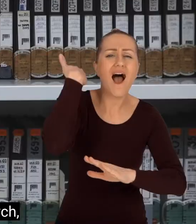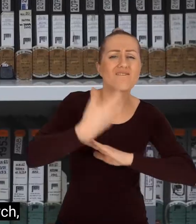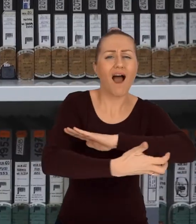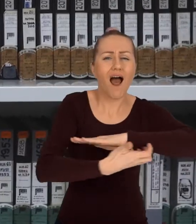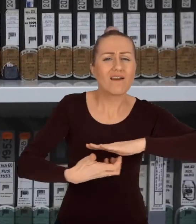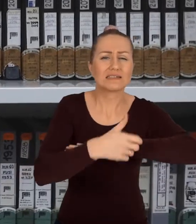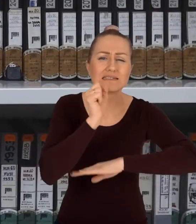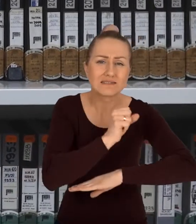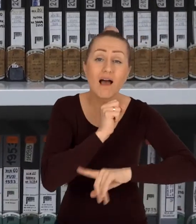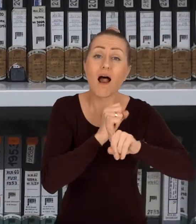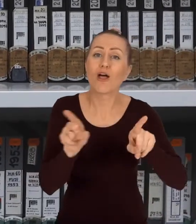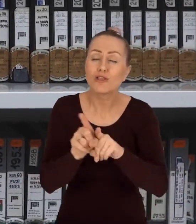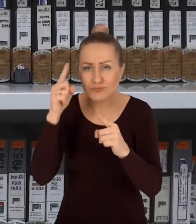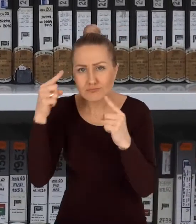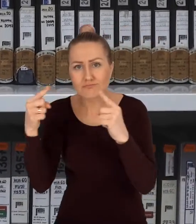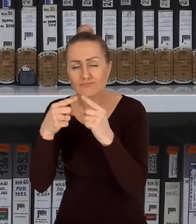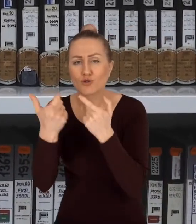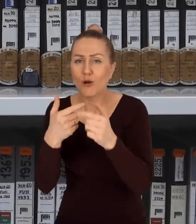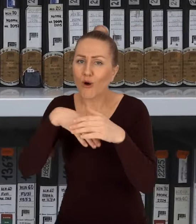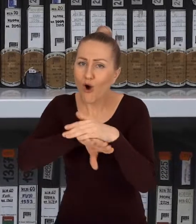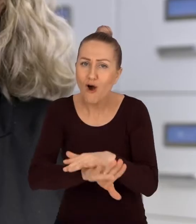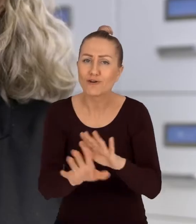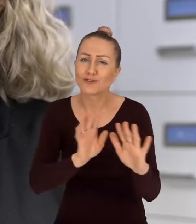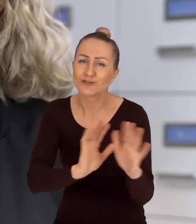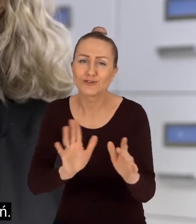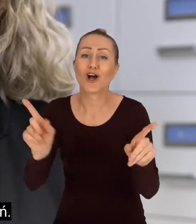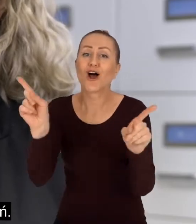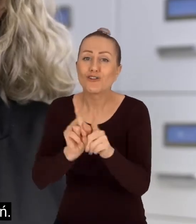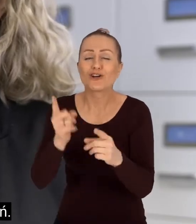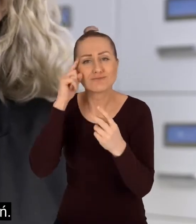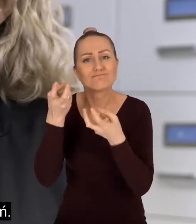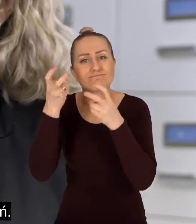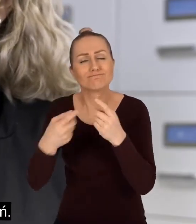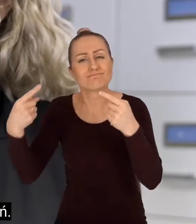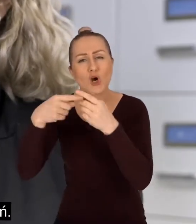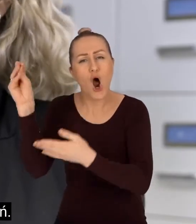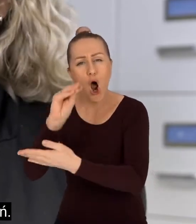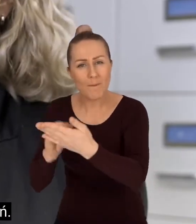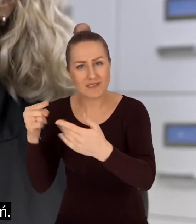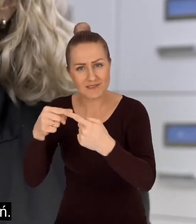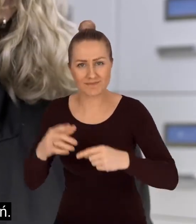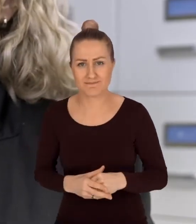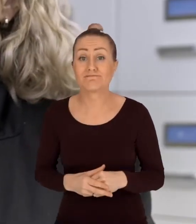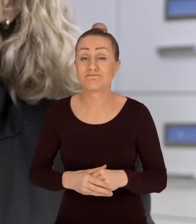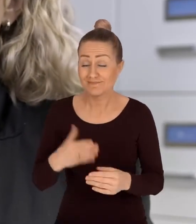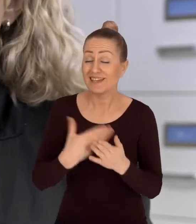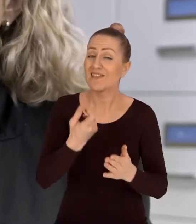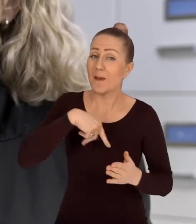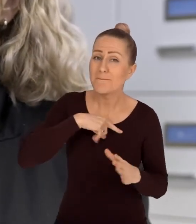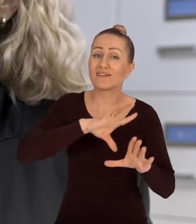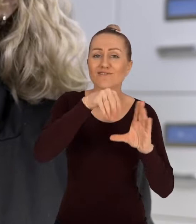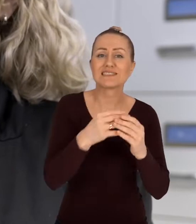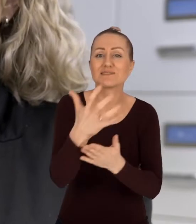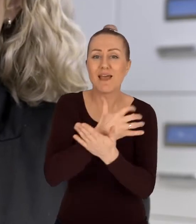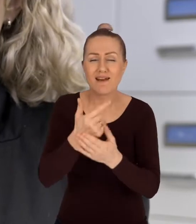archiwalnych, ale również ich odpowiednim przechowywaniu, konserwacji oraz tworzeniu opracowań. Dlatego nasze